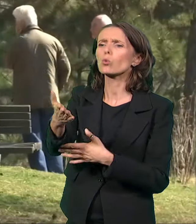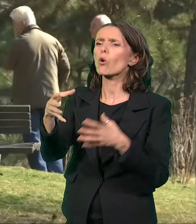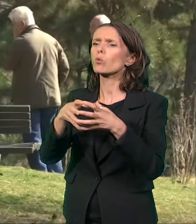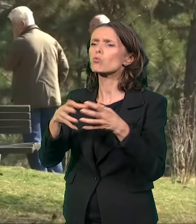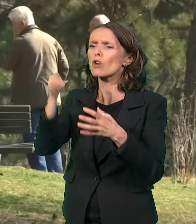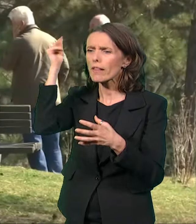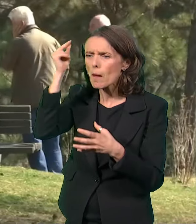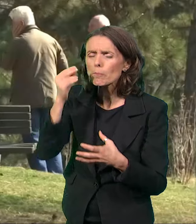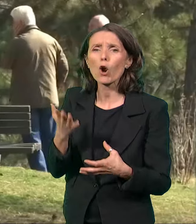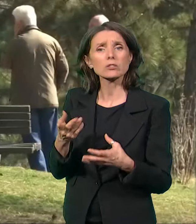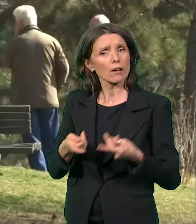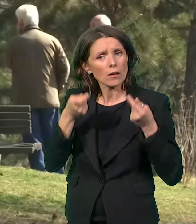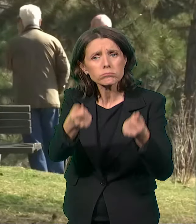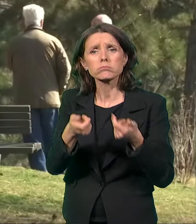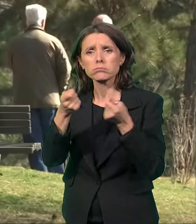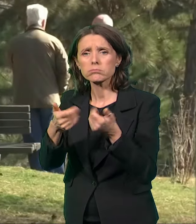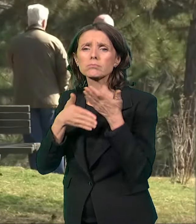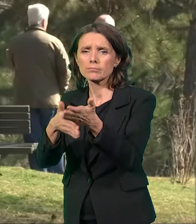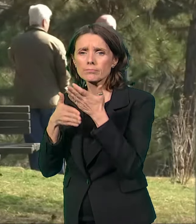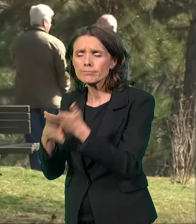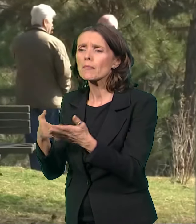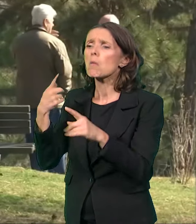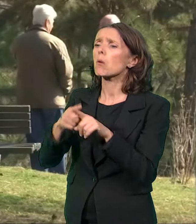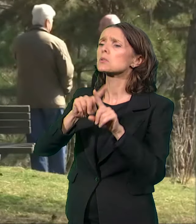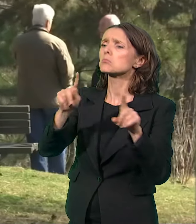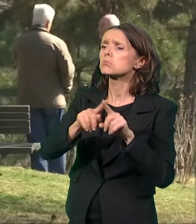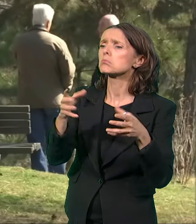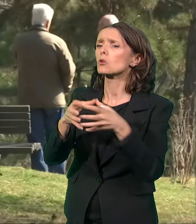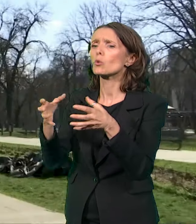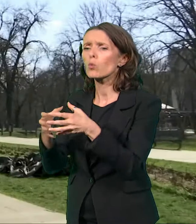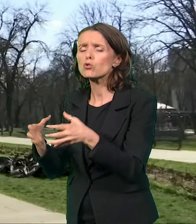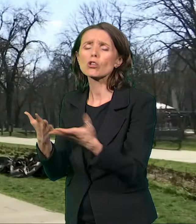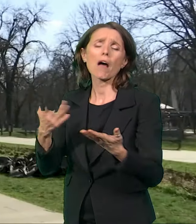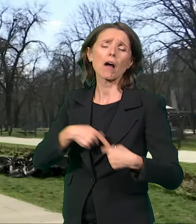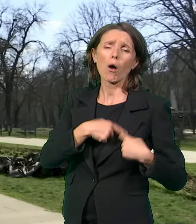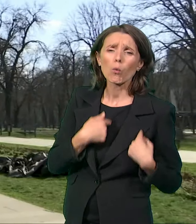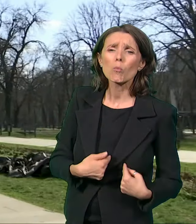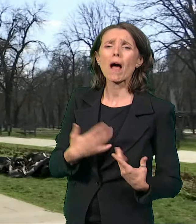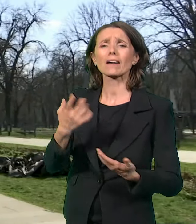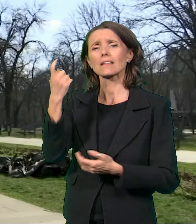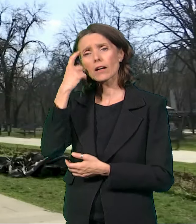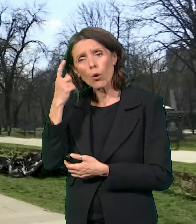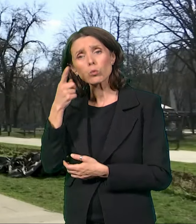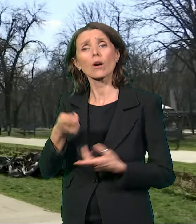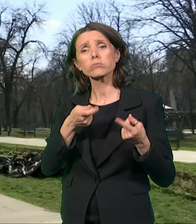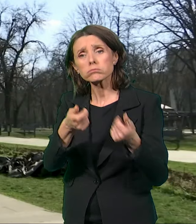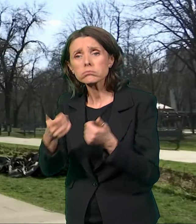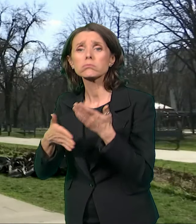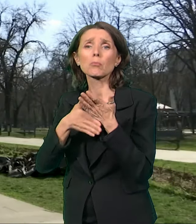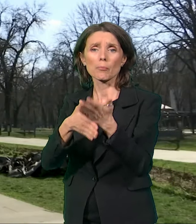bili su dobrotvori različitih društava, da li su ne bila humanitarnog ili kulturnog karaktera, svakako da